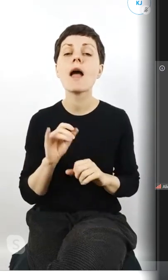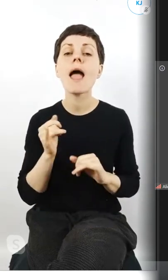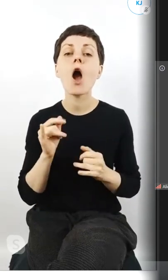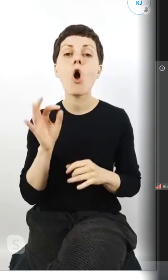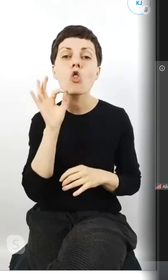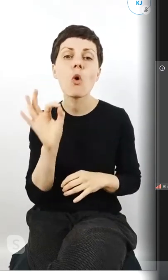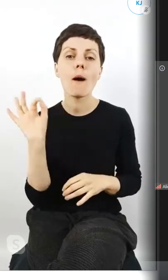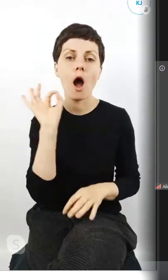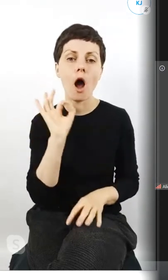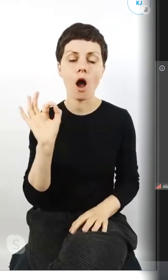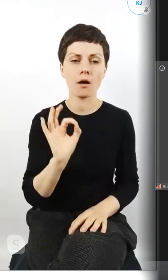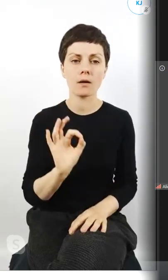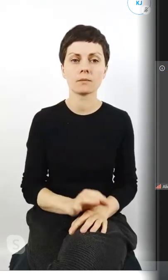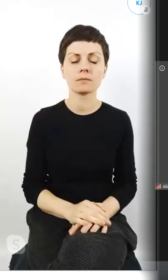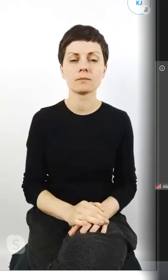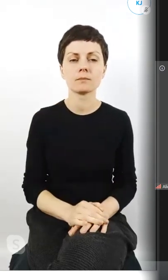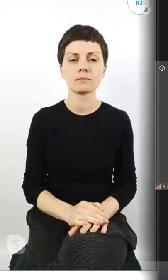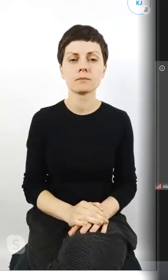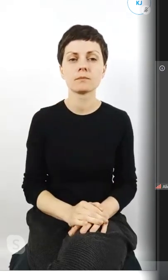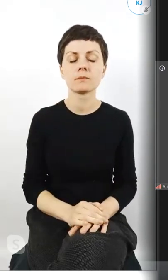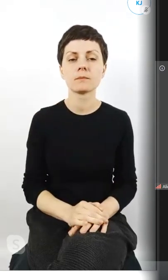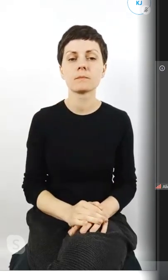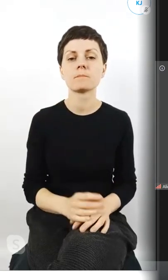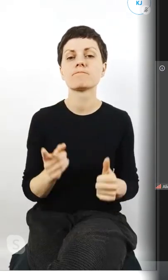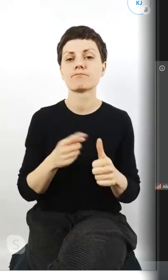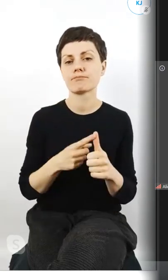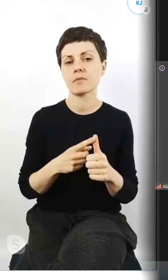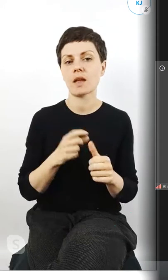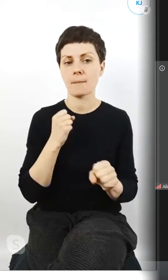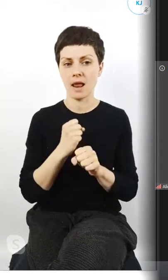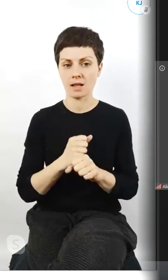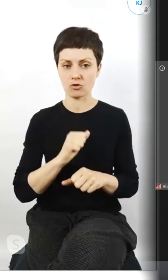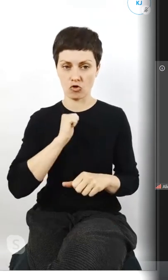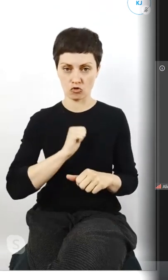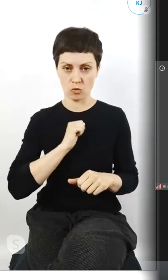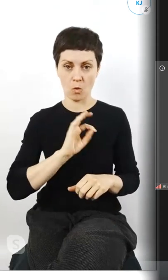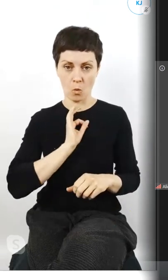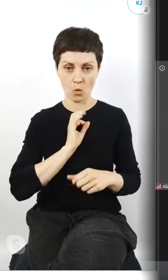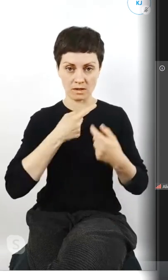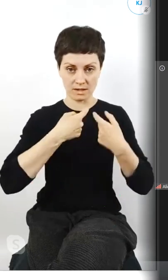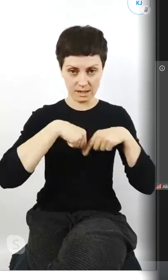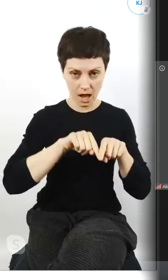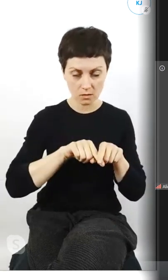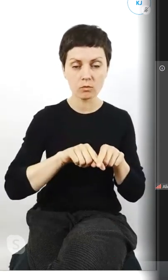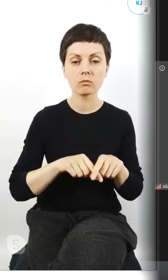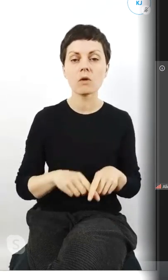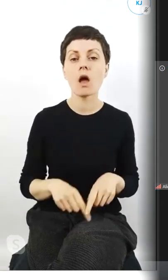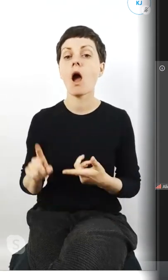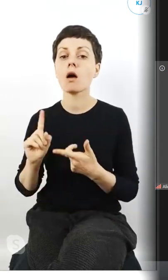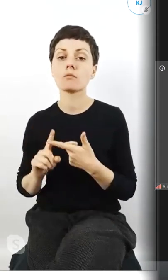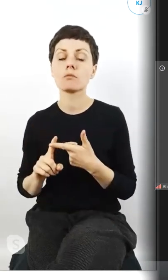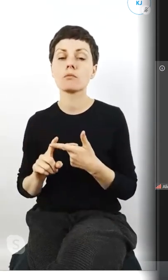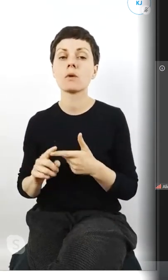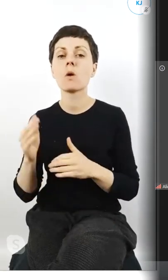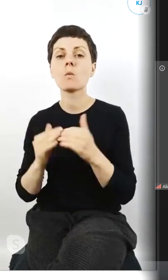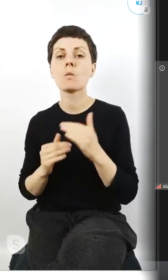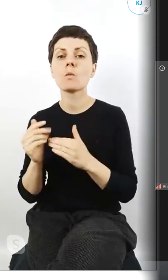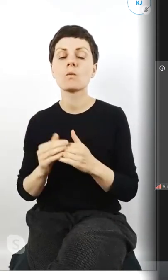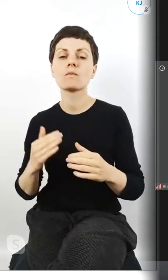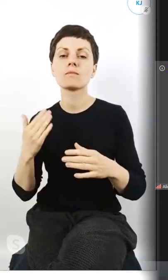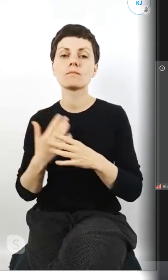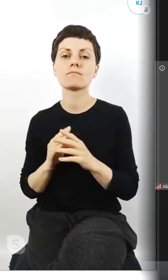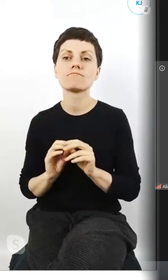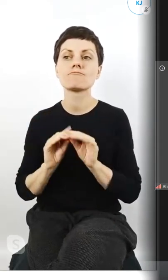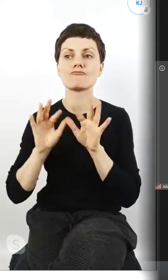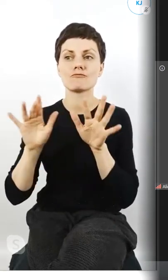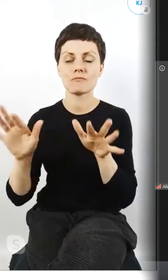okazję po pierwsze pracę nad sobą i swoim zespołem, a podróżowanie mamy w internecie po